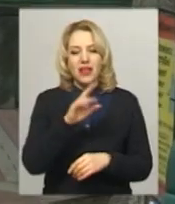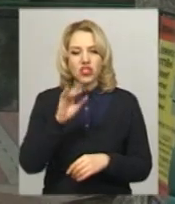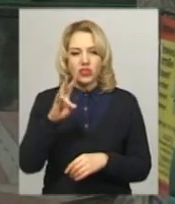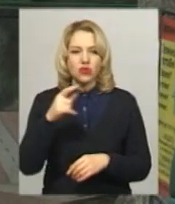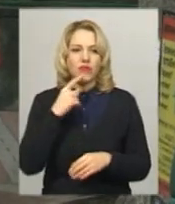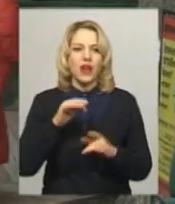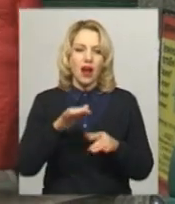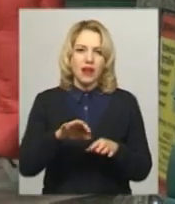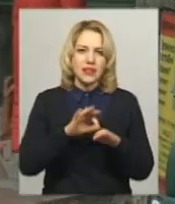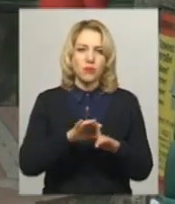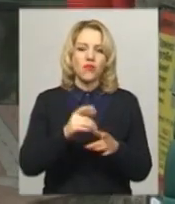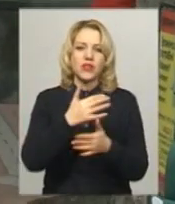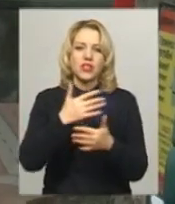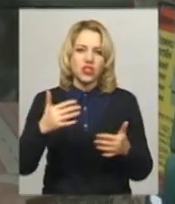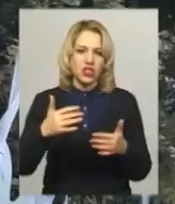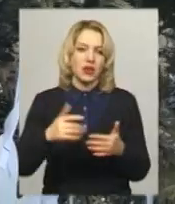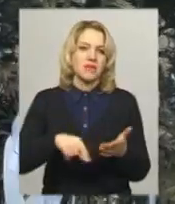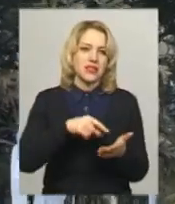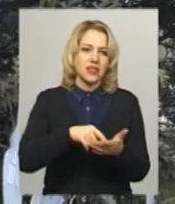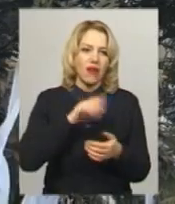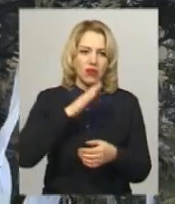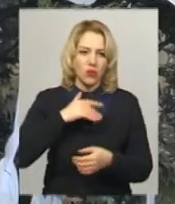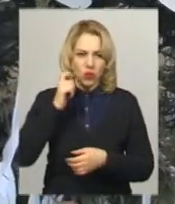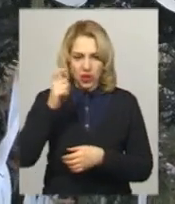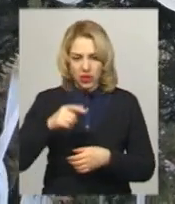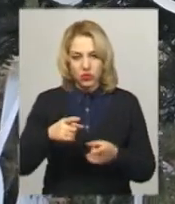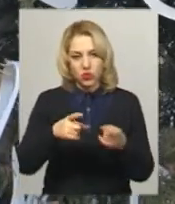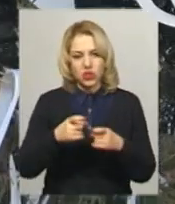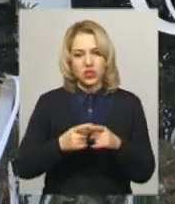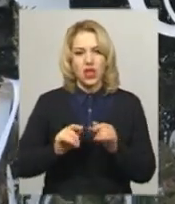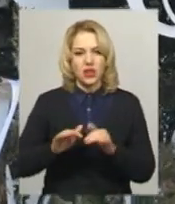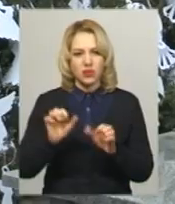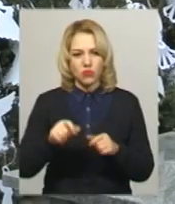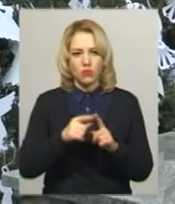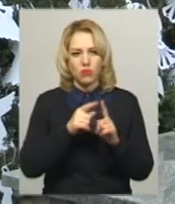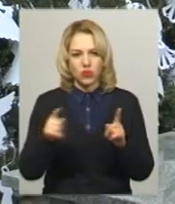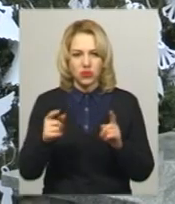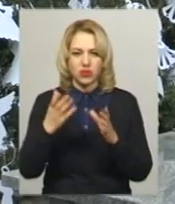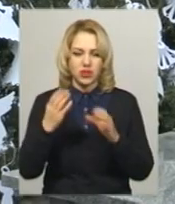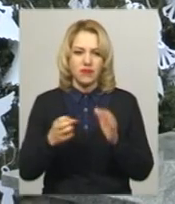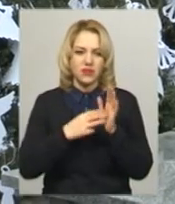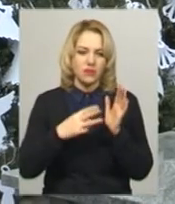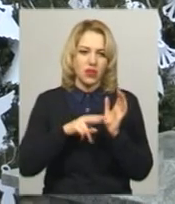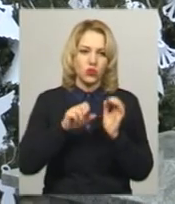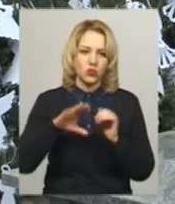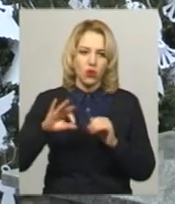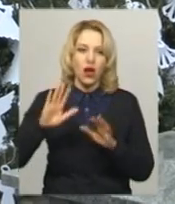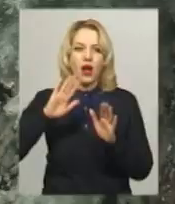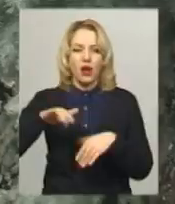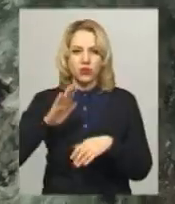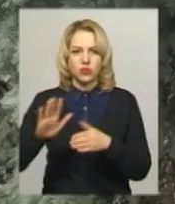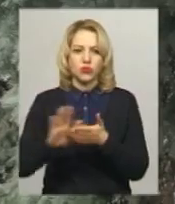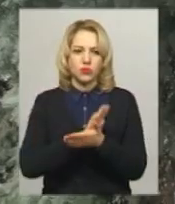у інших містах країни та поза її межами. Долучитись до акції у Хмельницькому можна протягом дня 18 лютого. Після білих янголят приберуть.